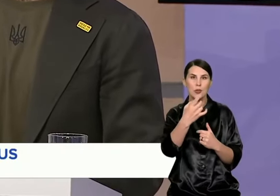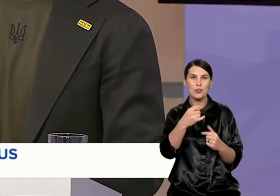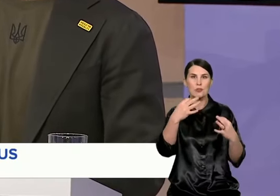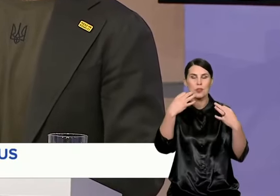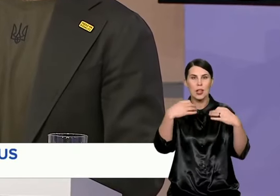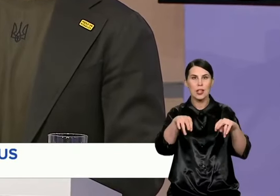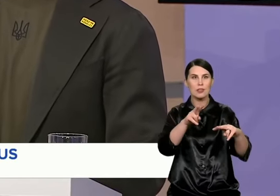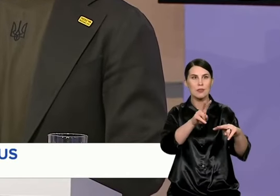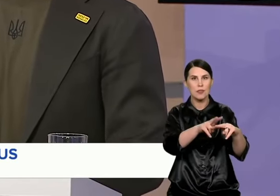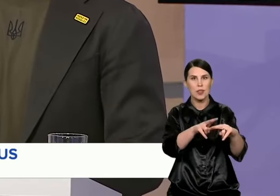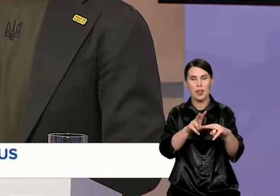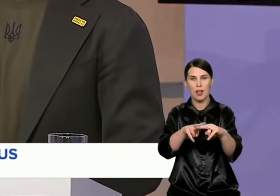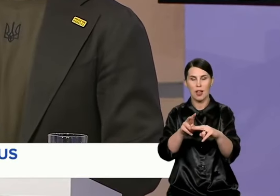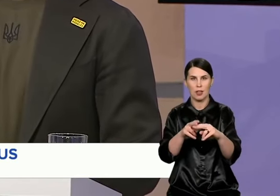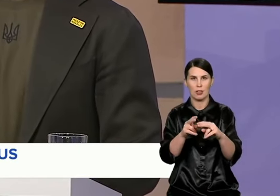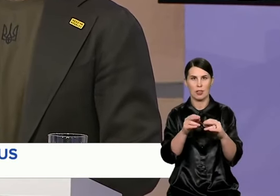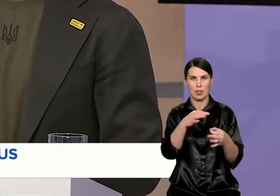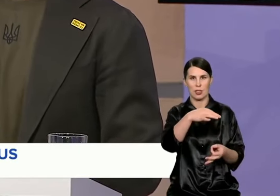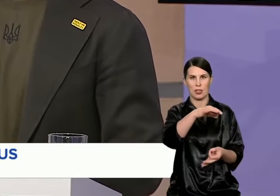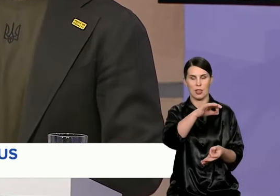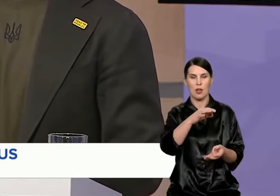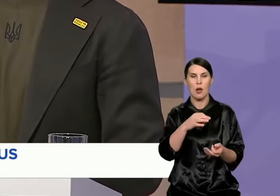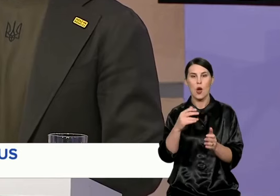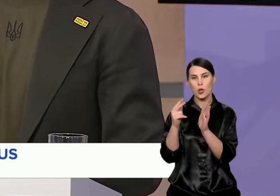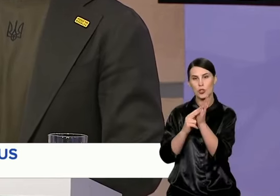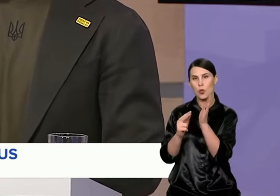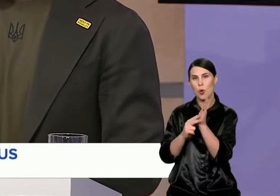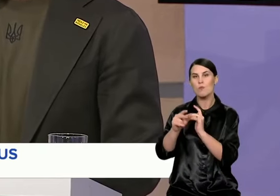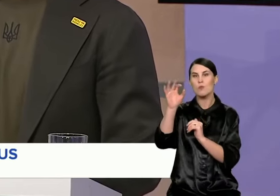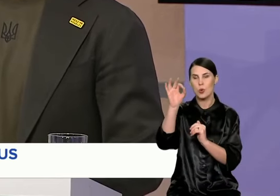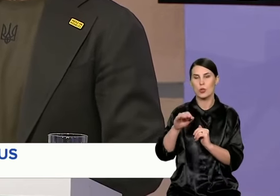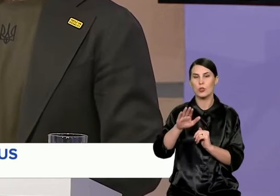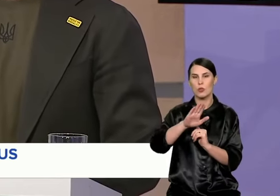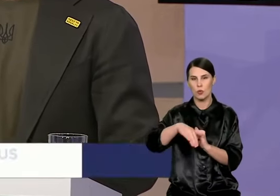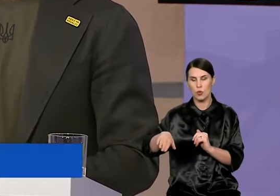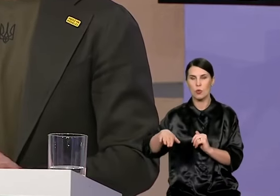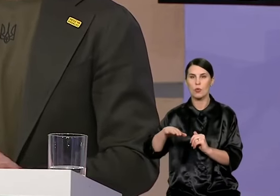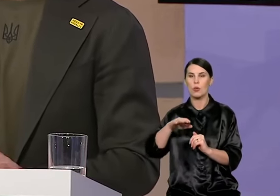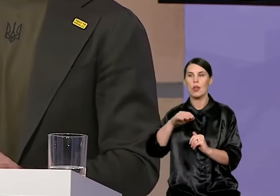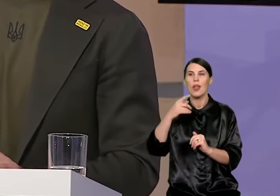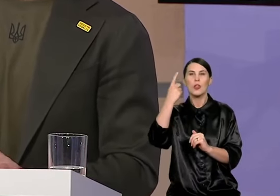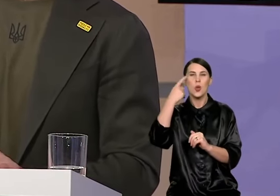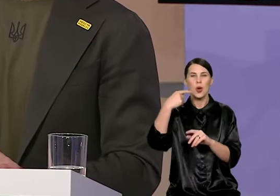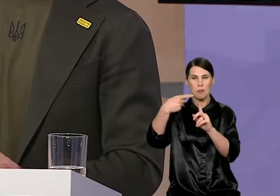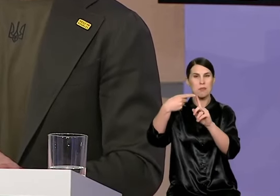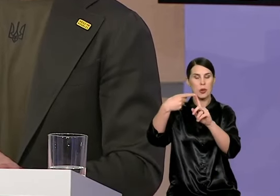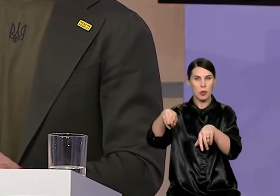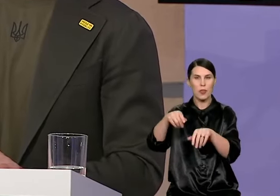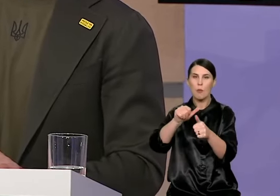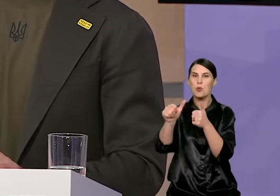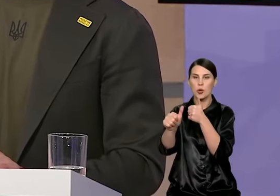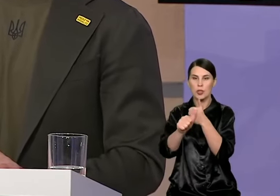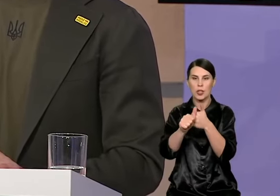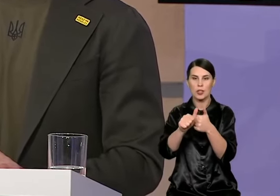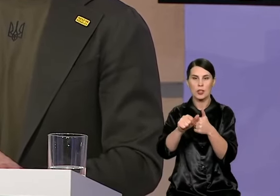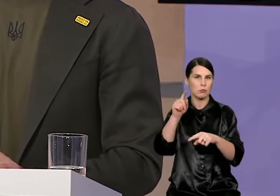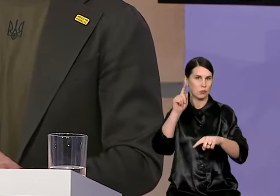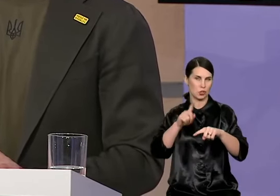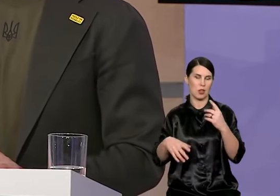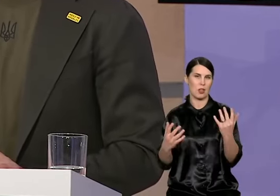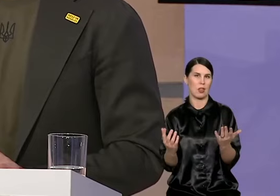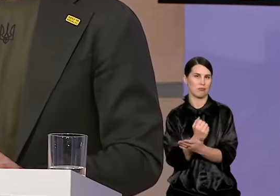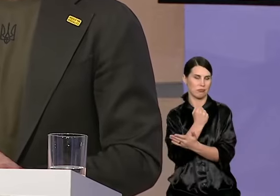vietų. O 80 procentų vaikų gavo vietą pirmu pasirinkimu tėvų prioritetu. 2015